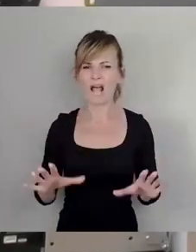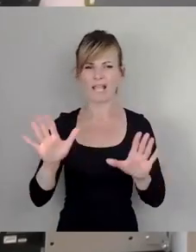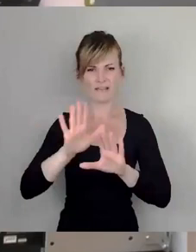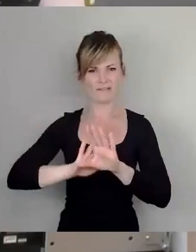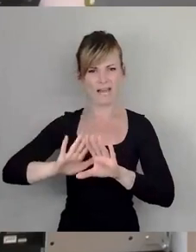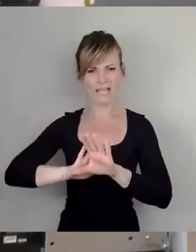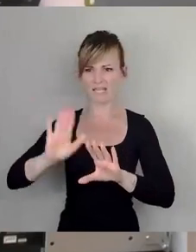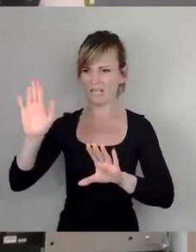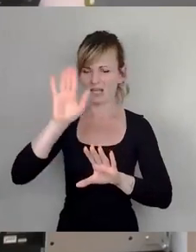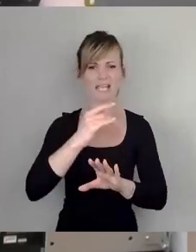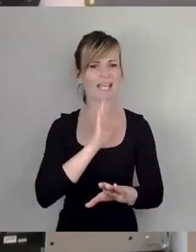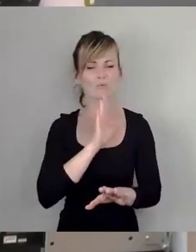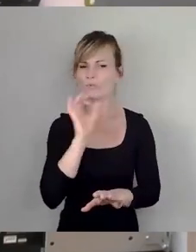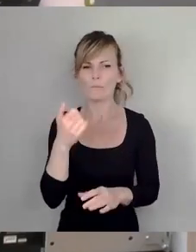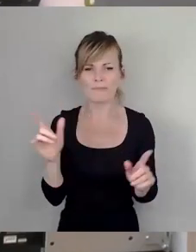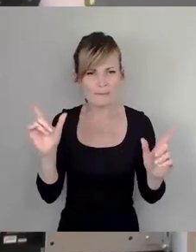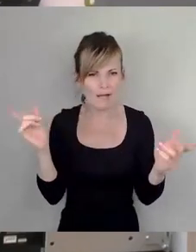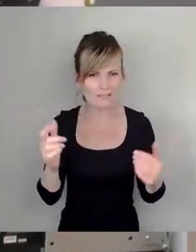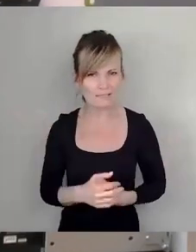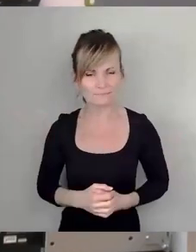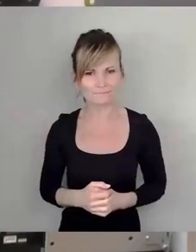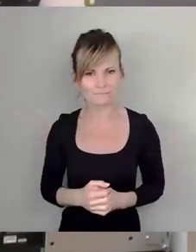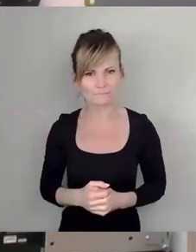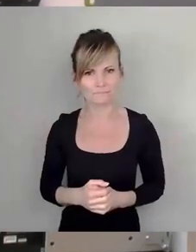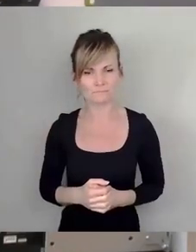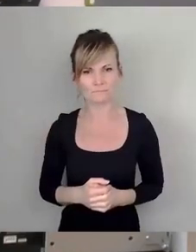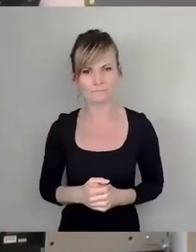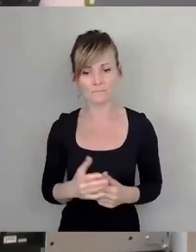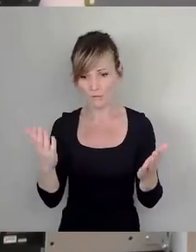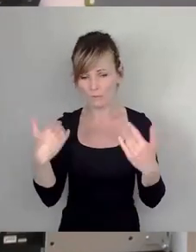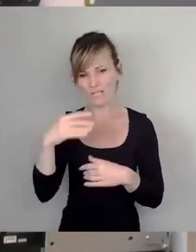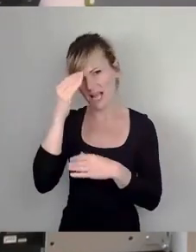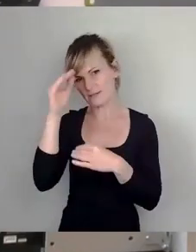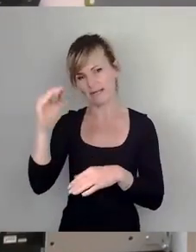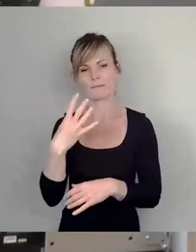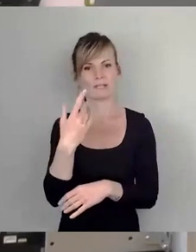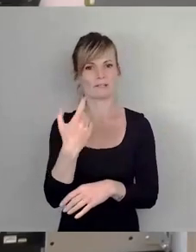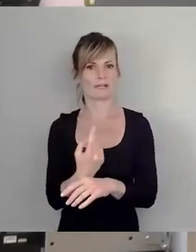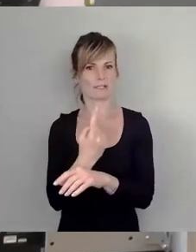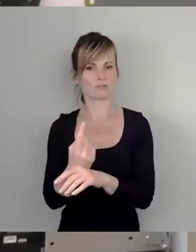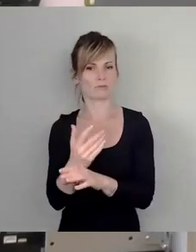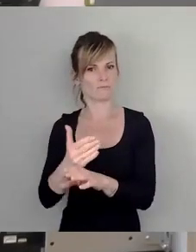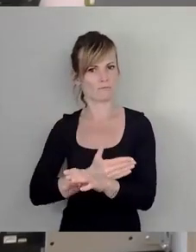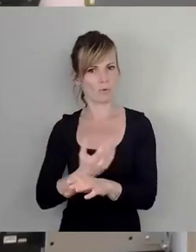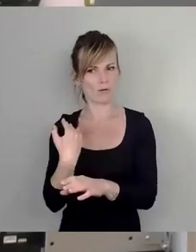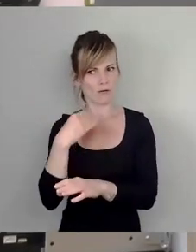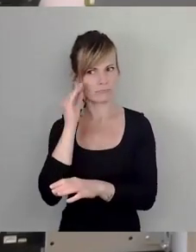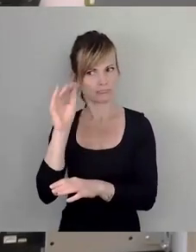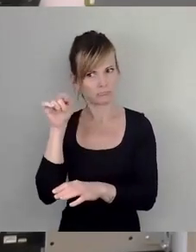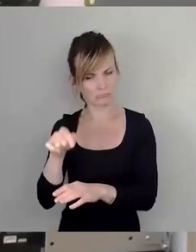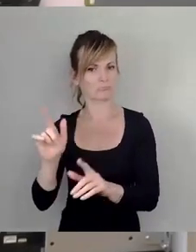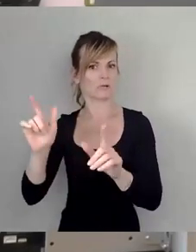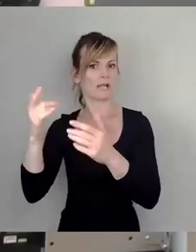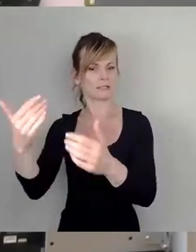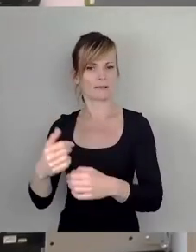soll da nicht eine Party stattfinden mit einer Anmeldung bis 24 Stunden vorher, mit